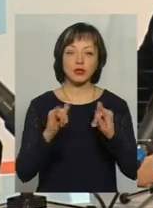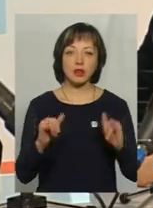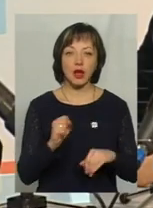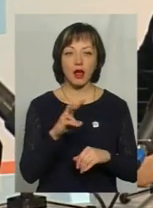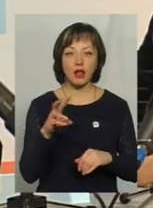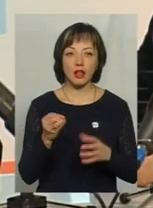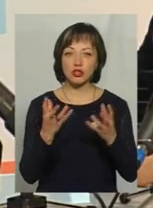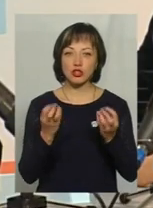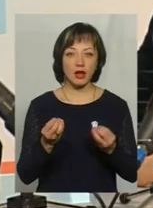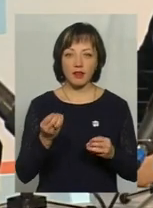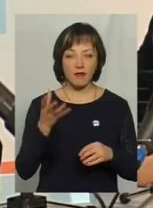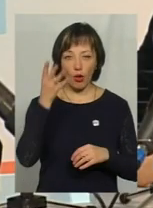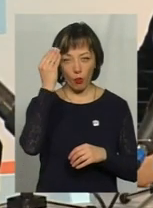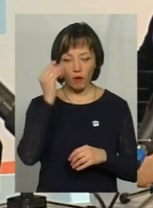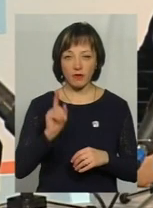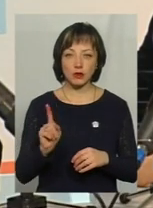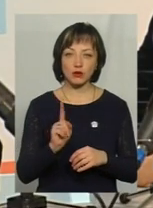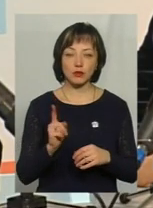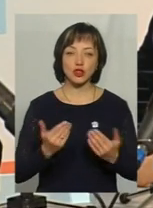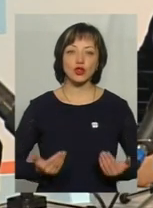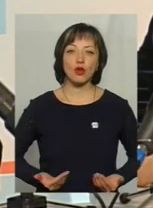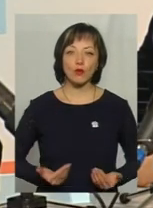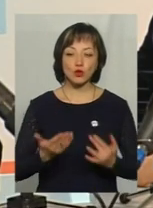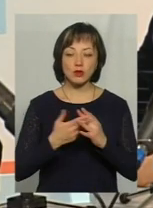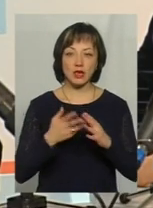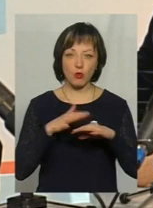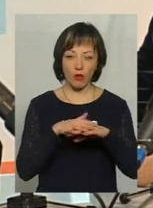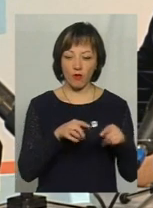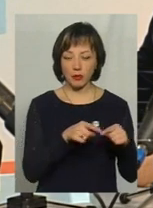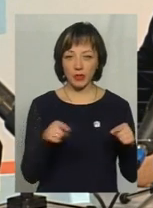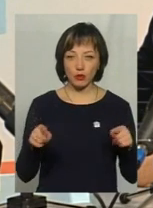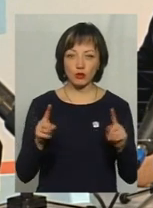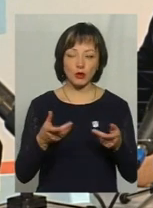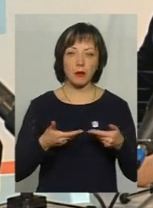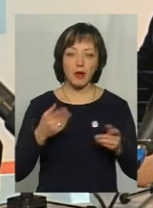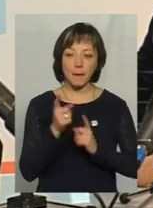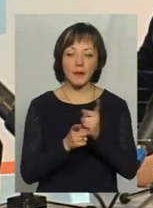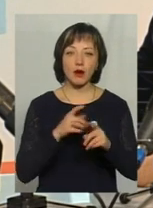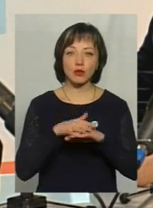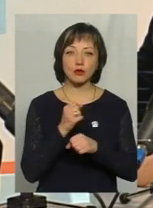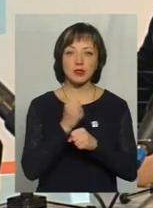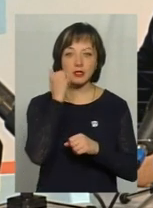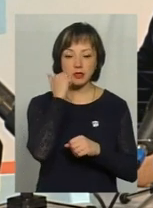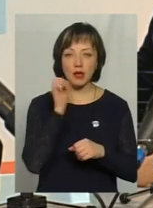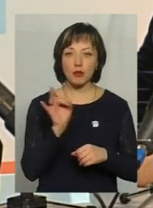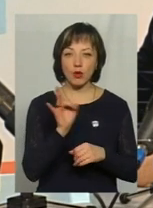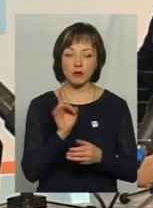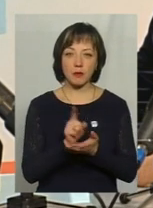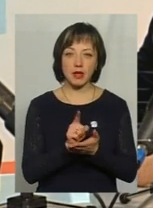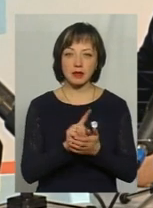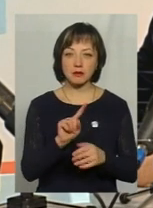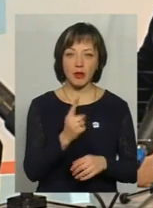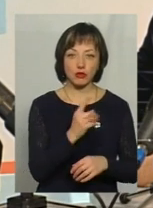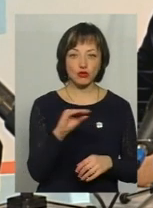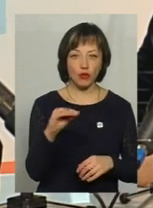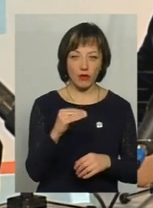проте вона іще не врахована для житлової субсидії цього періоду, тому що ми перерахунок зробили за старими розмірами пенсії з 1